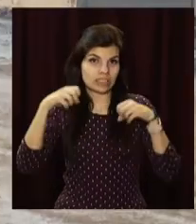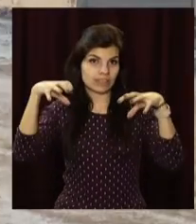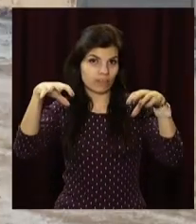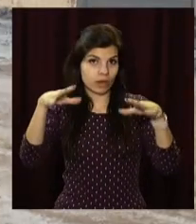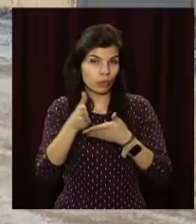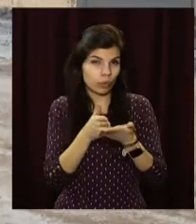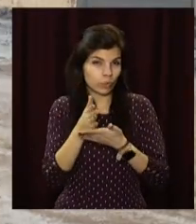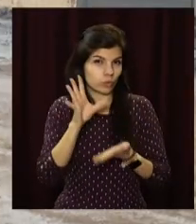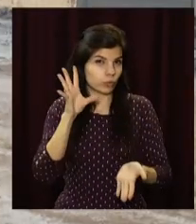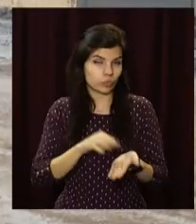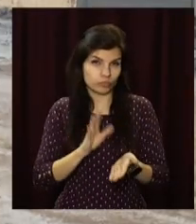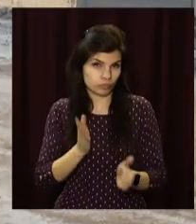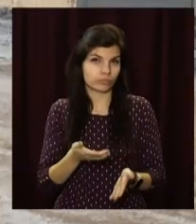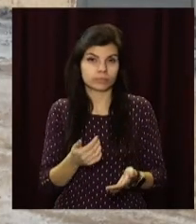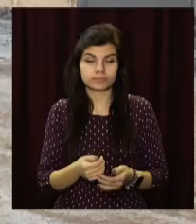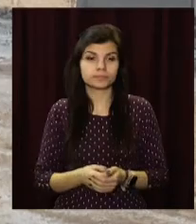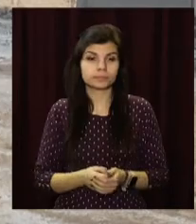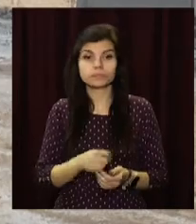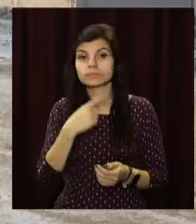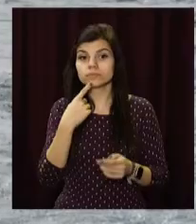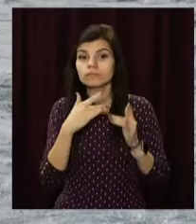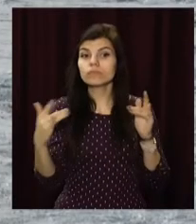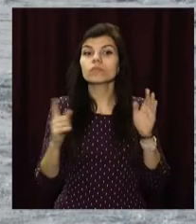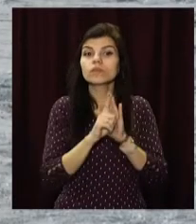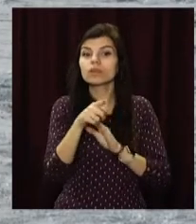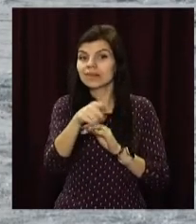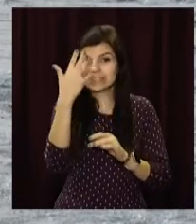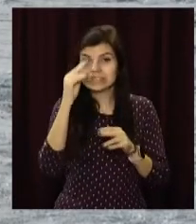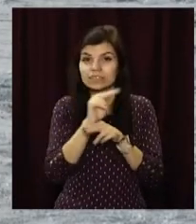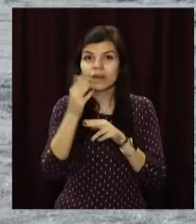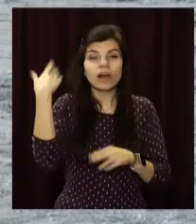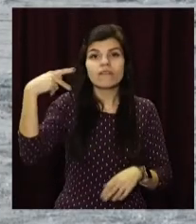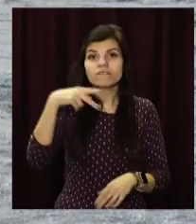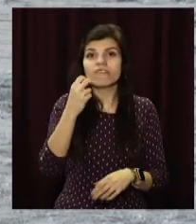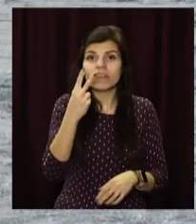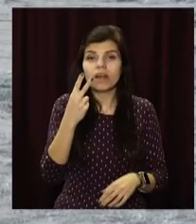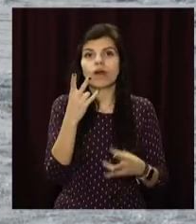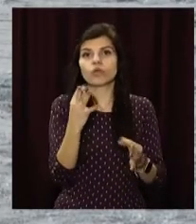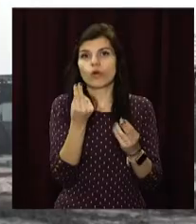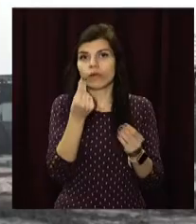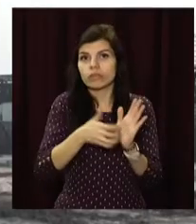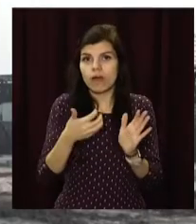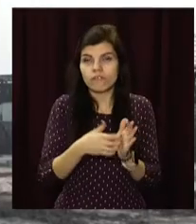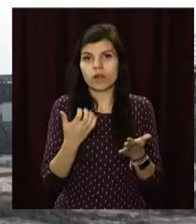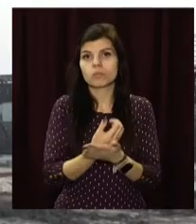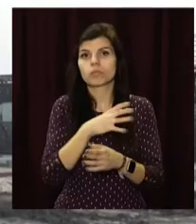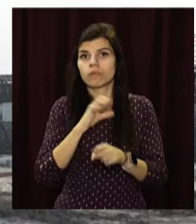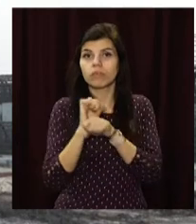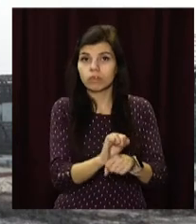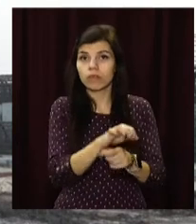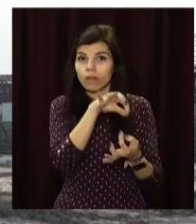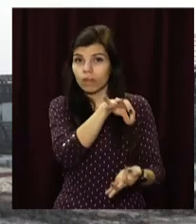Зводити об'їзну дорогу навколо Дніпра розпочали ще у 2012 році. Однак через брак коштів роботи заморозили.